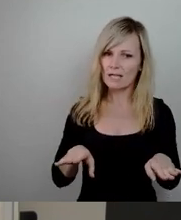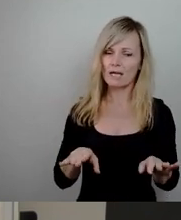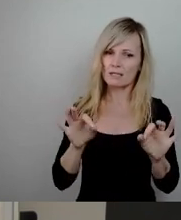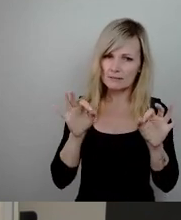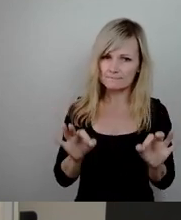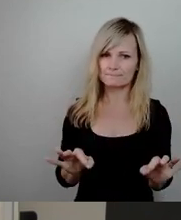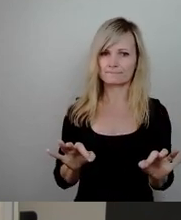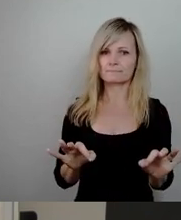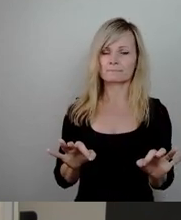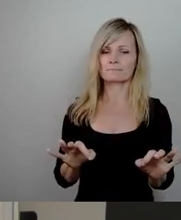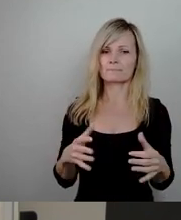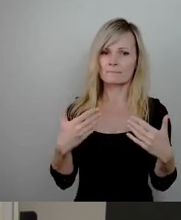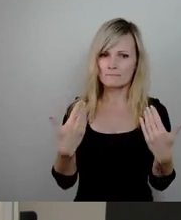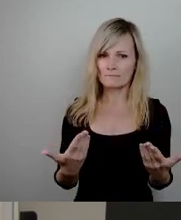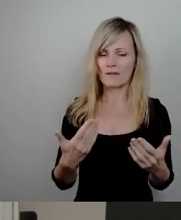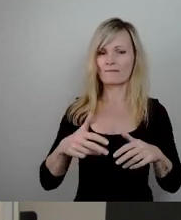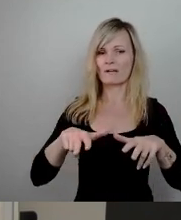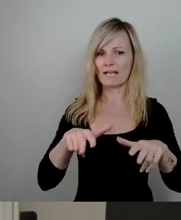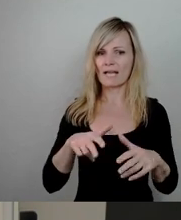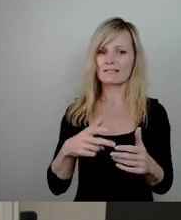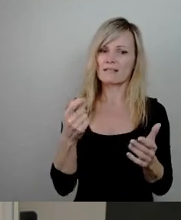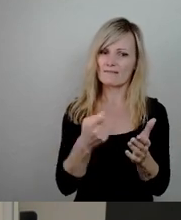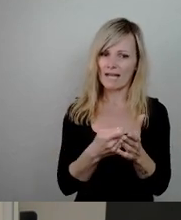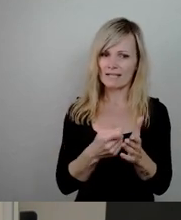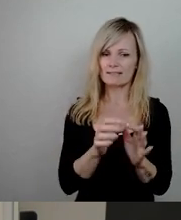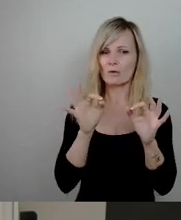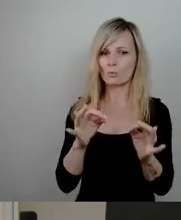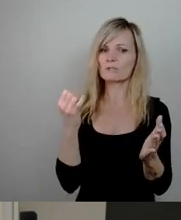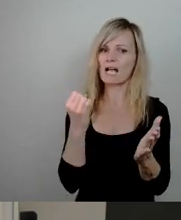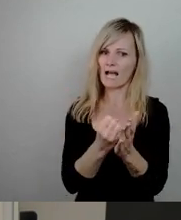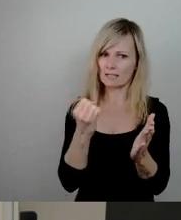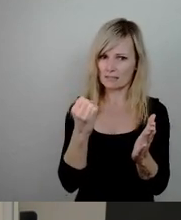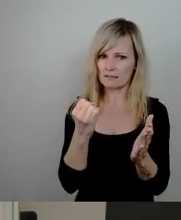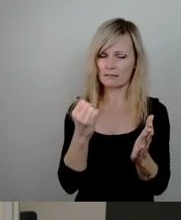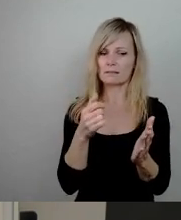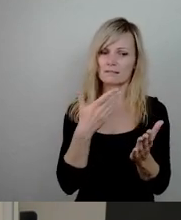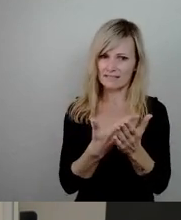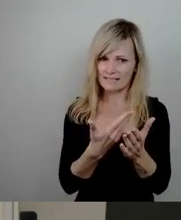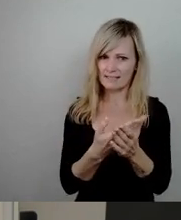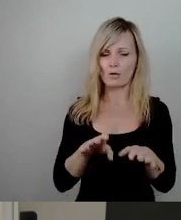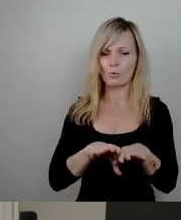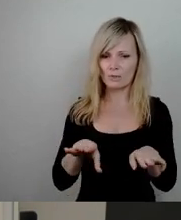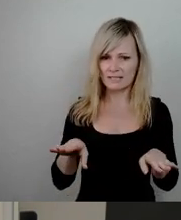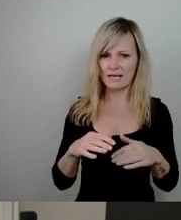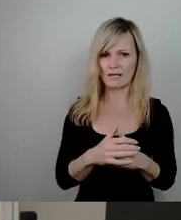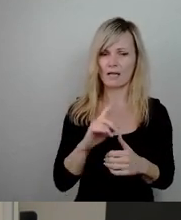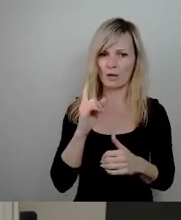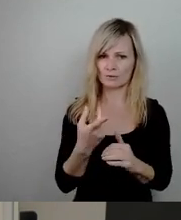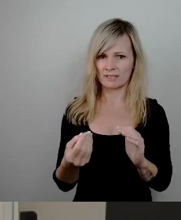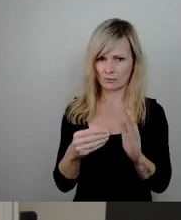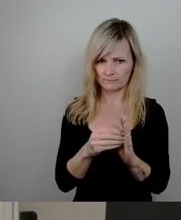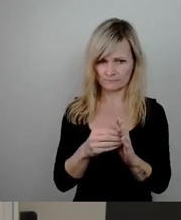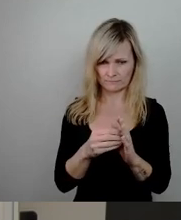Grundlage der Verkehrswertgutachten, entsprechend auf der Grundlage einer Variantenprüfung zu entscheiden,